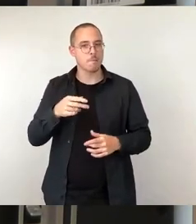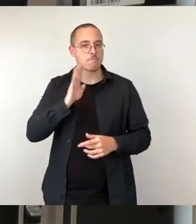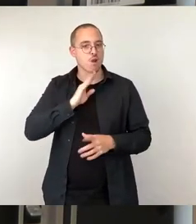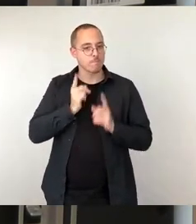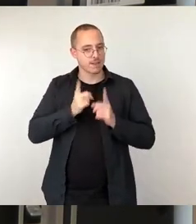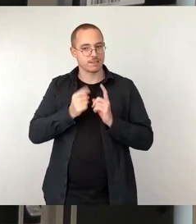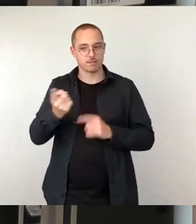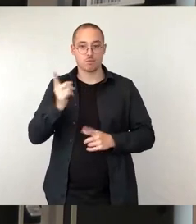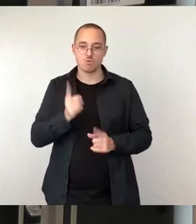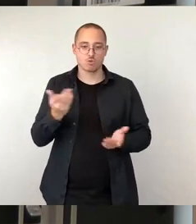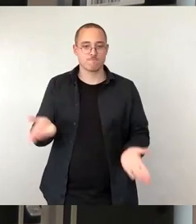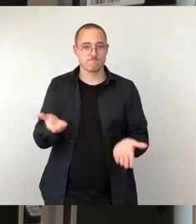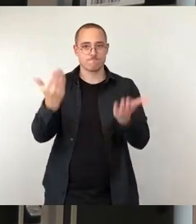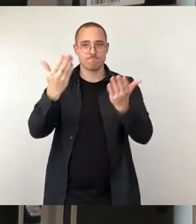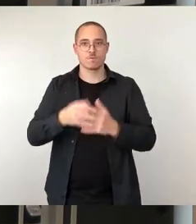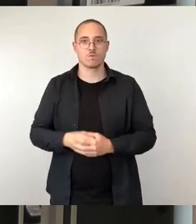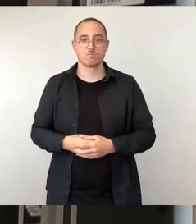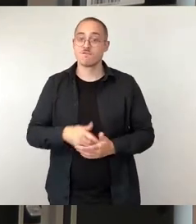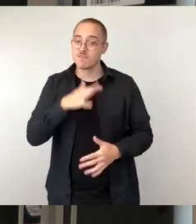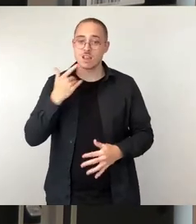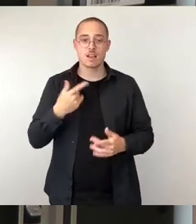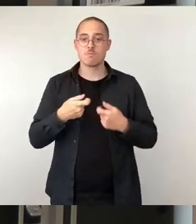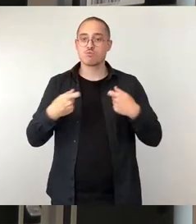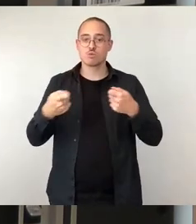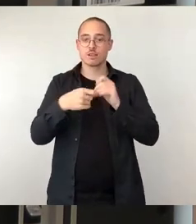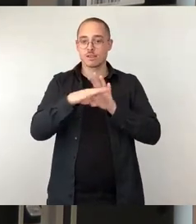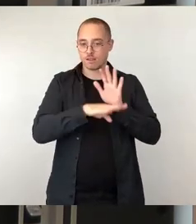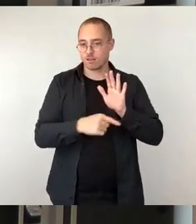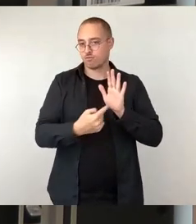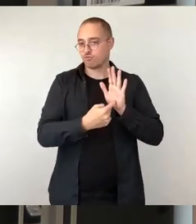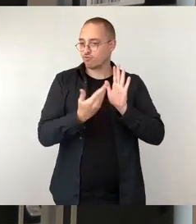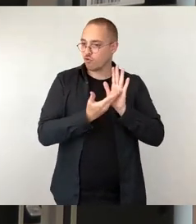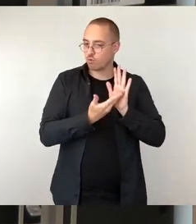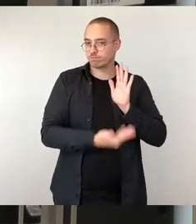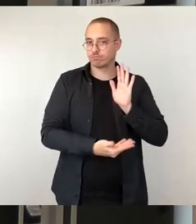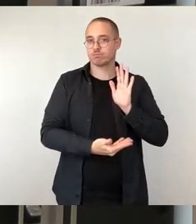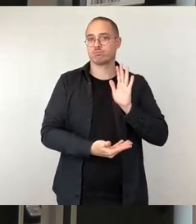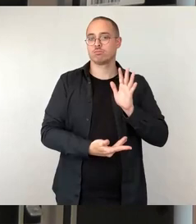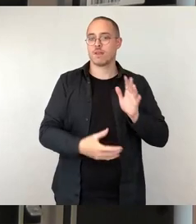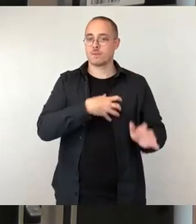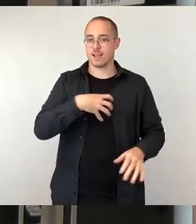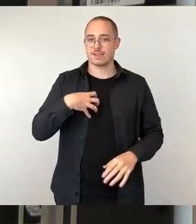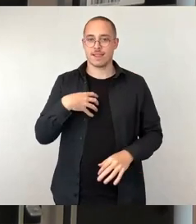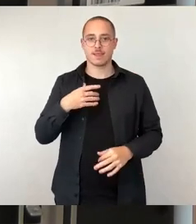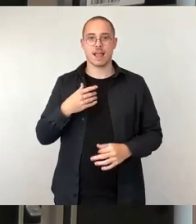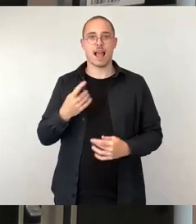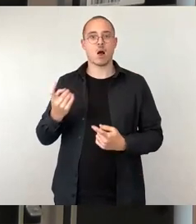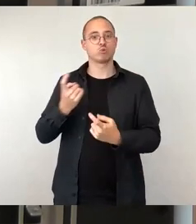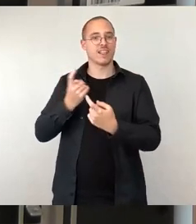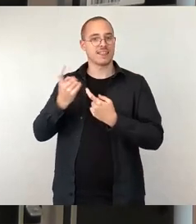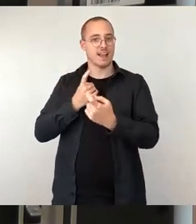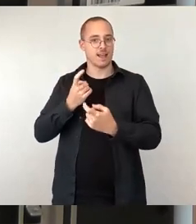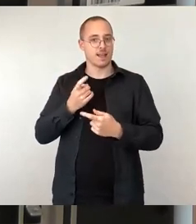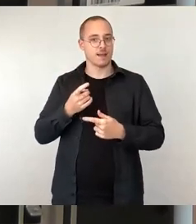ja schon aufgezählt wurden, dann auch in Dresden in der Ausländerbehörde so auch ernst genommen werden, die aber auch in der